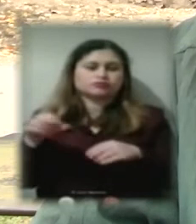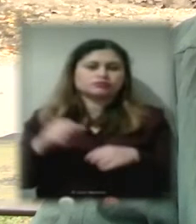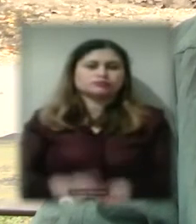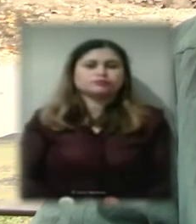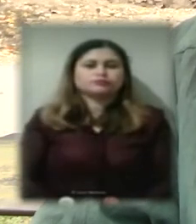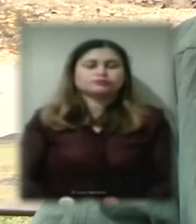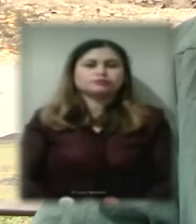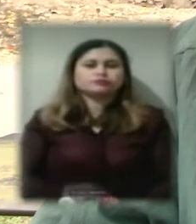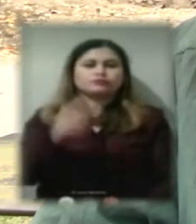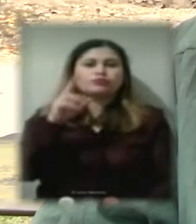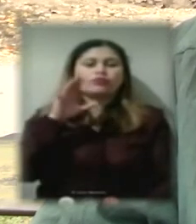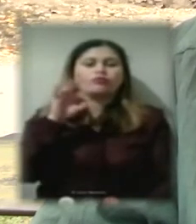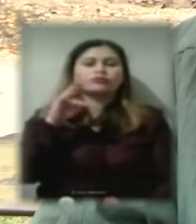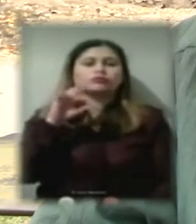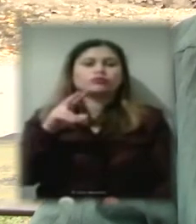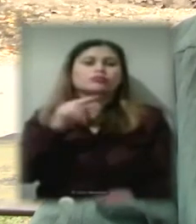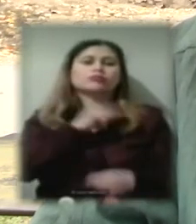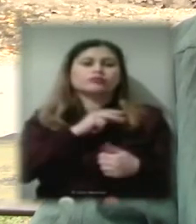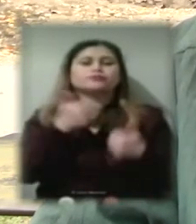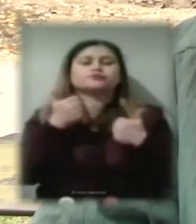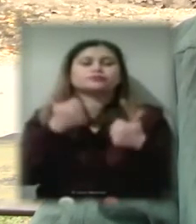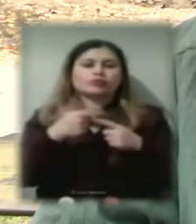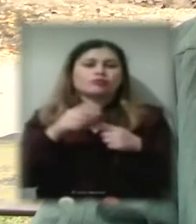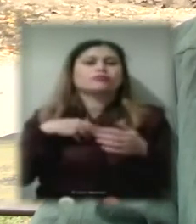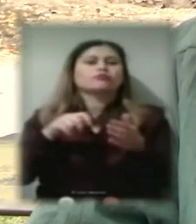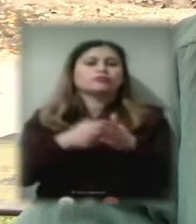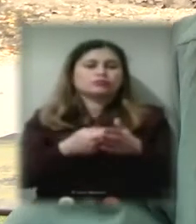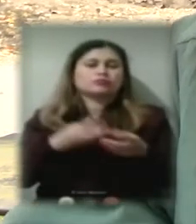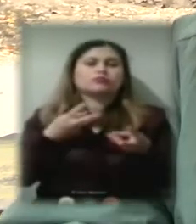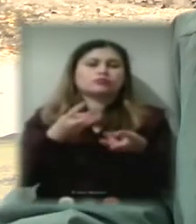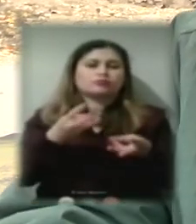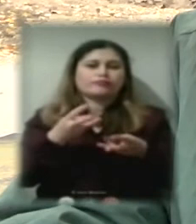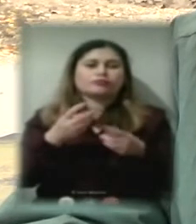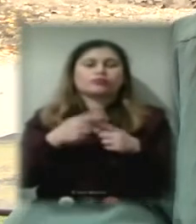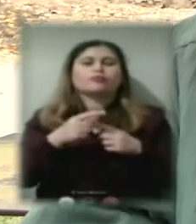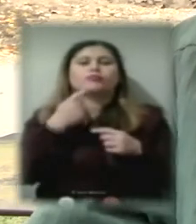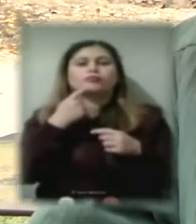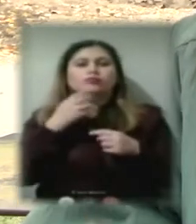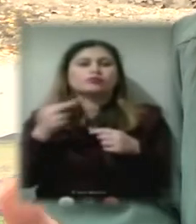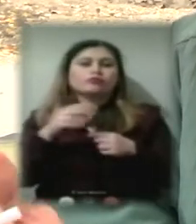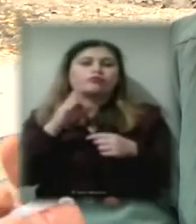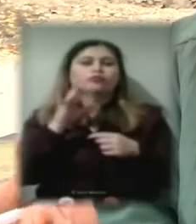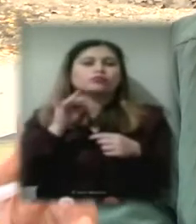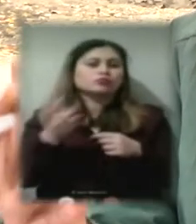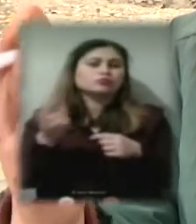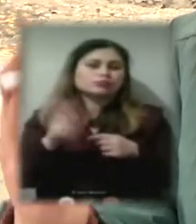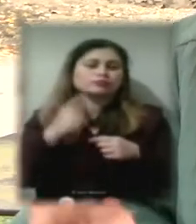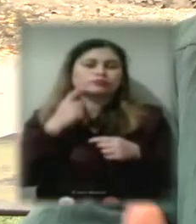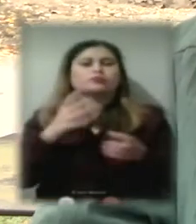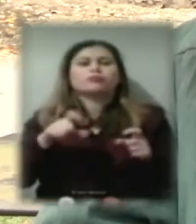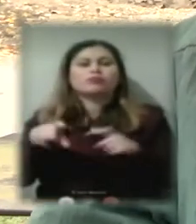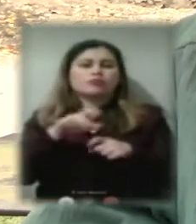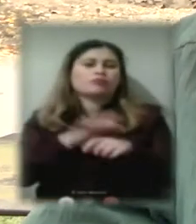«Котел працює добре. Ми вже включали, прогрівали. Анука бігає по квартирі Босяка, щоб не захворіла –